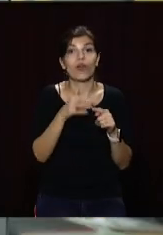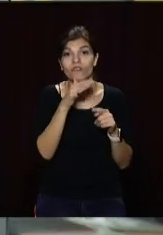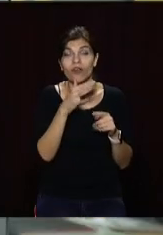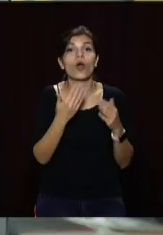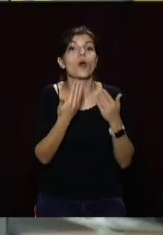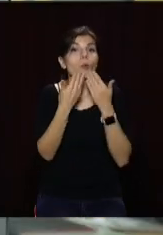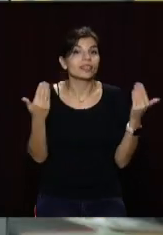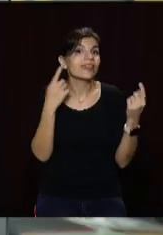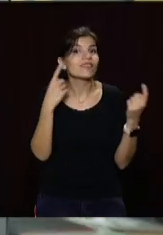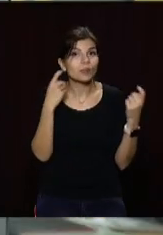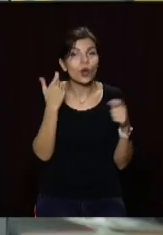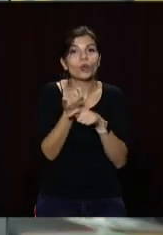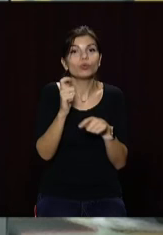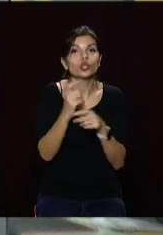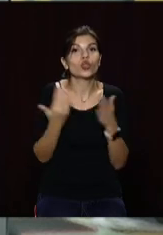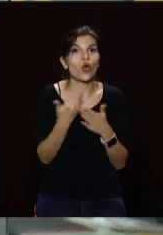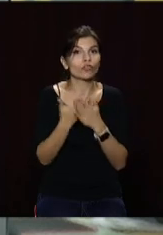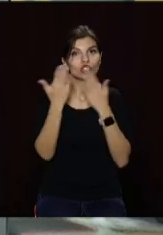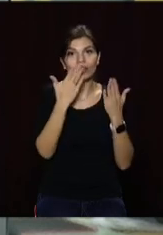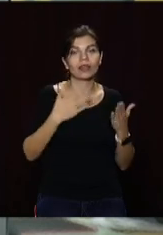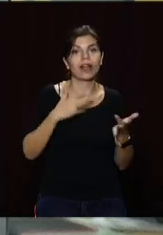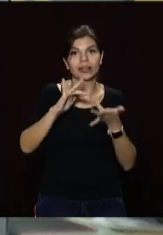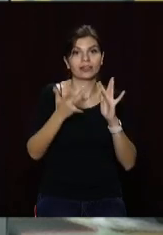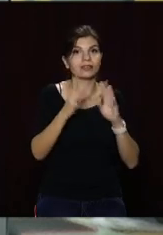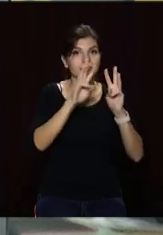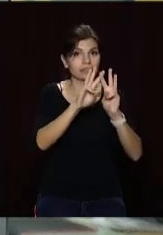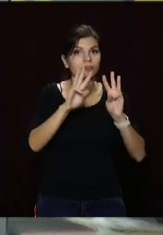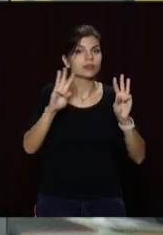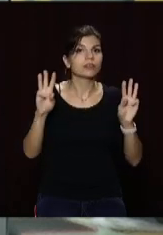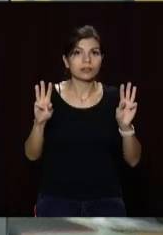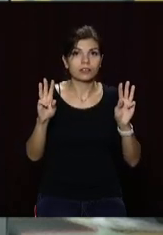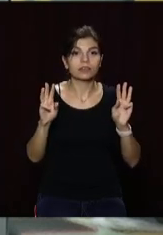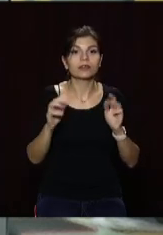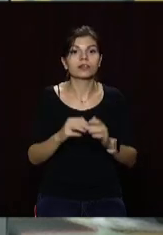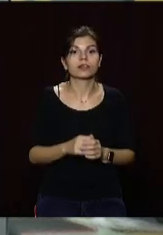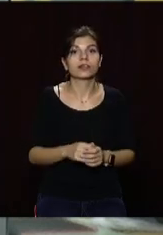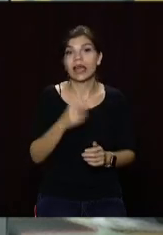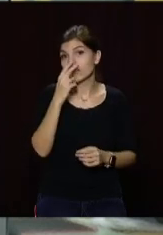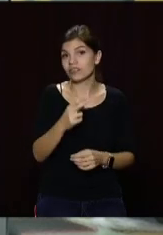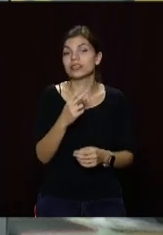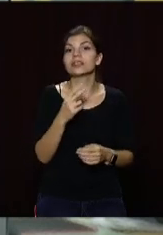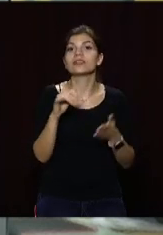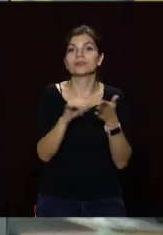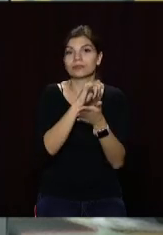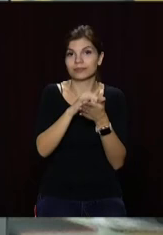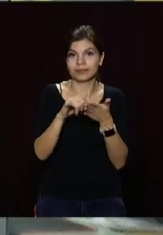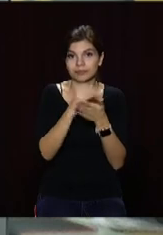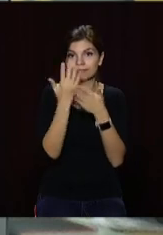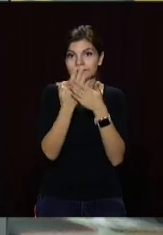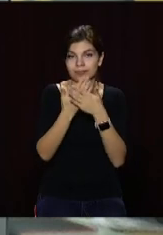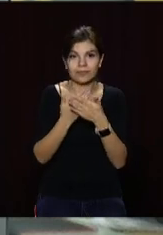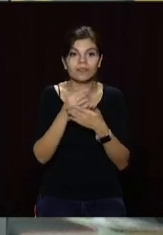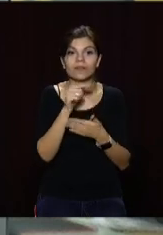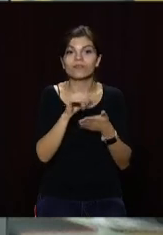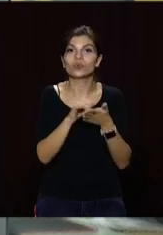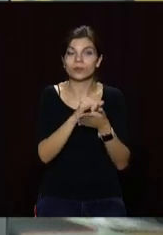остання інформація. Більше новин читайте на нашому сайті opentv.media. Дивіться сюжети в соціальних мережах та